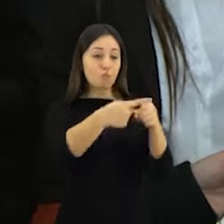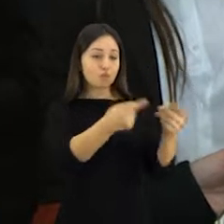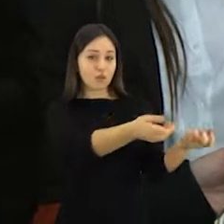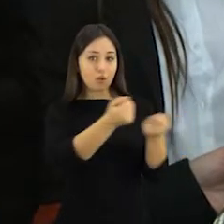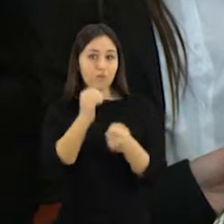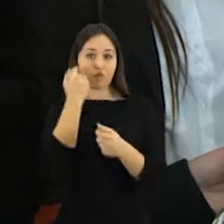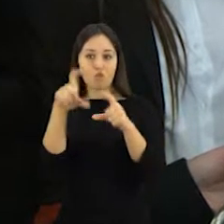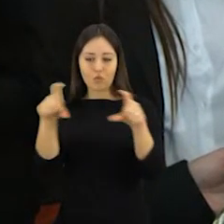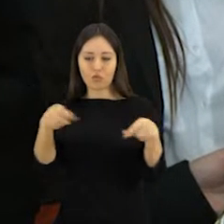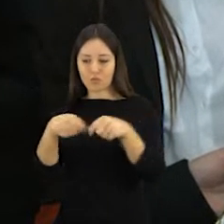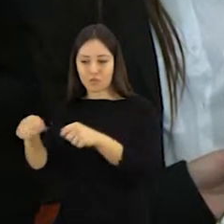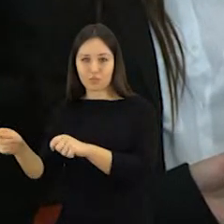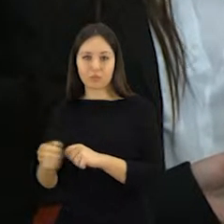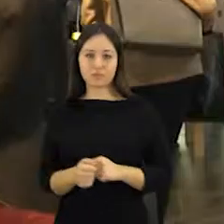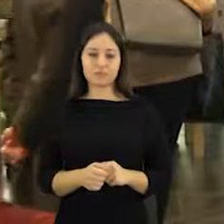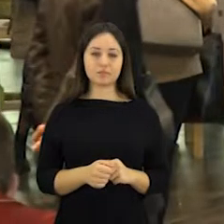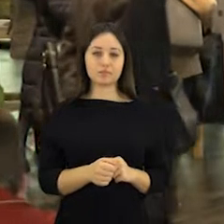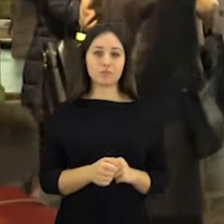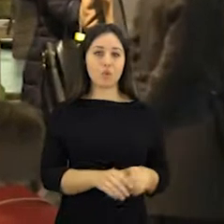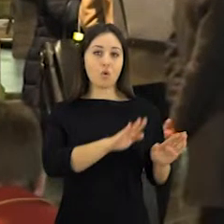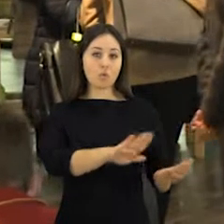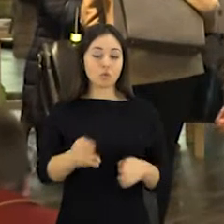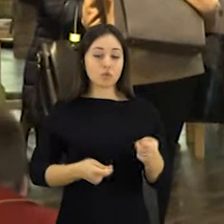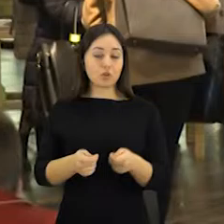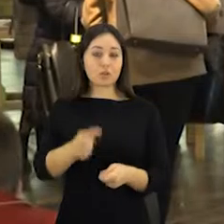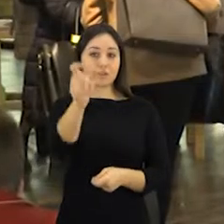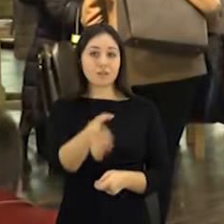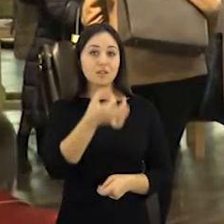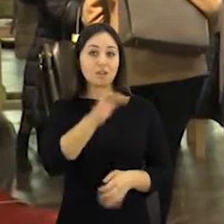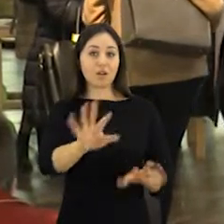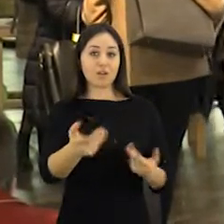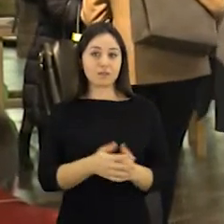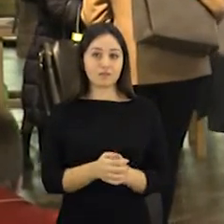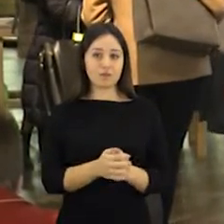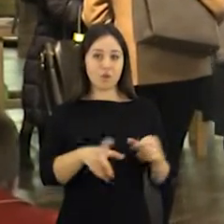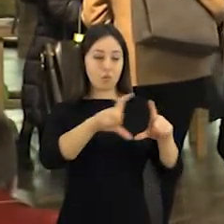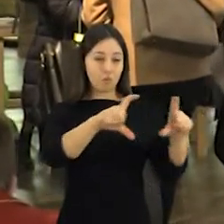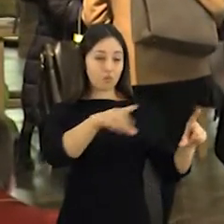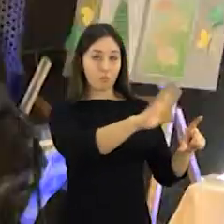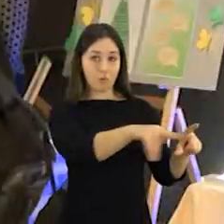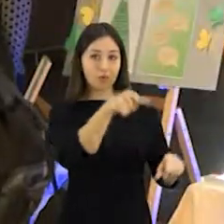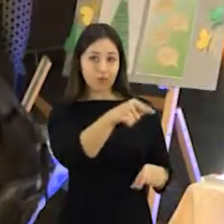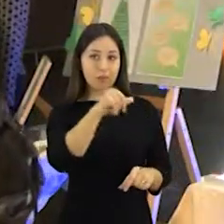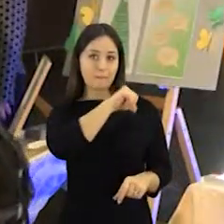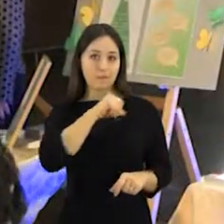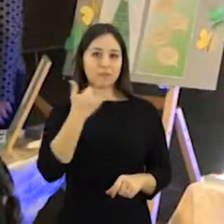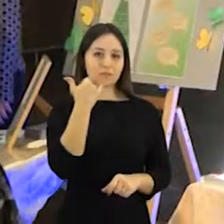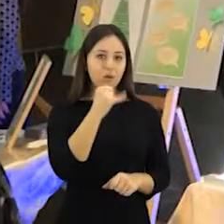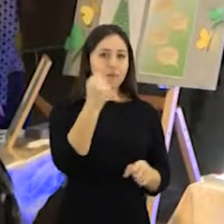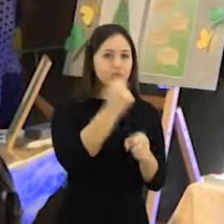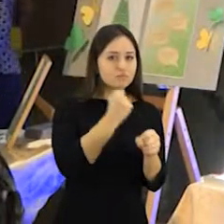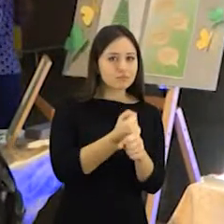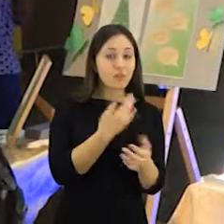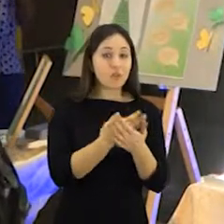atgauname gaminius, kuriuos mokykloje pardavinėjame. Mokomųjų bendrovų mugės organizatorės sako, kad leidus paugliams dar mokyklos suole pajusti